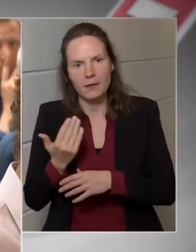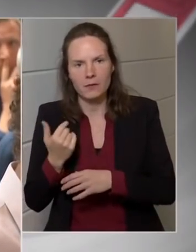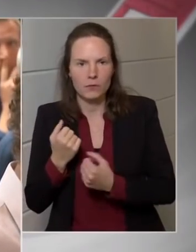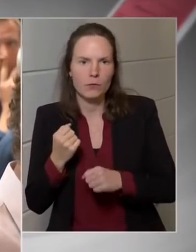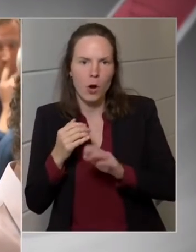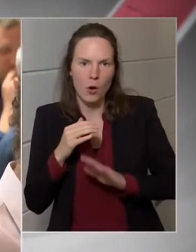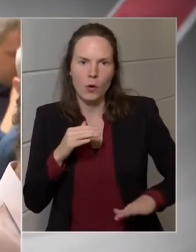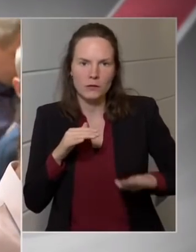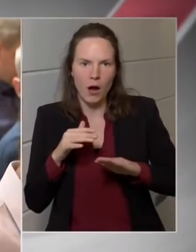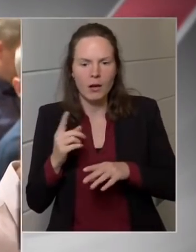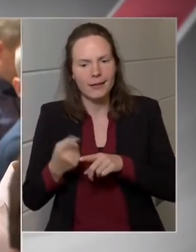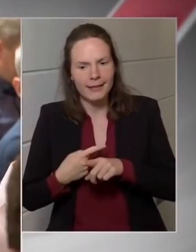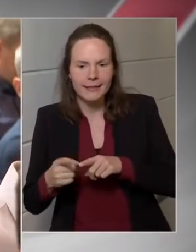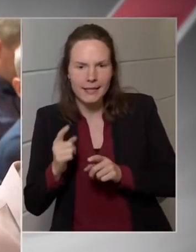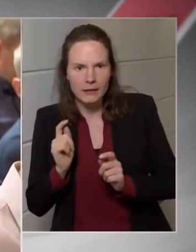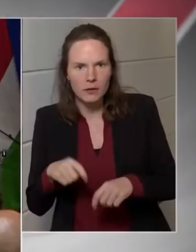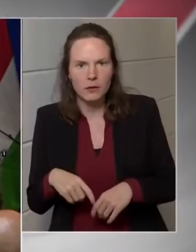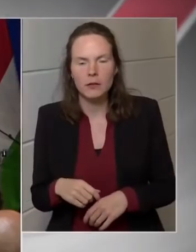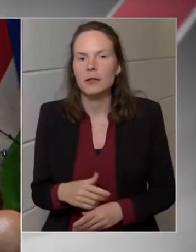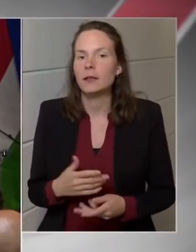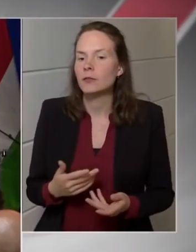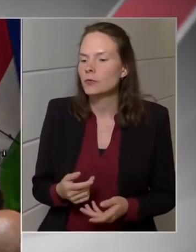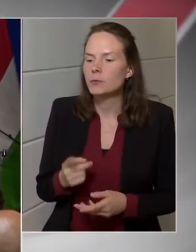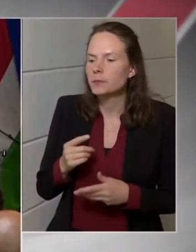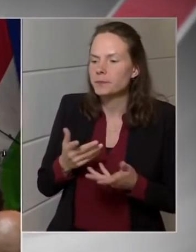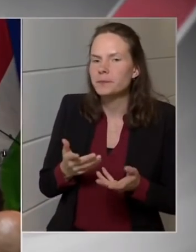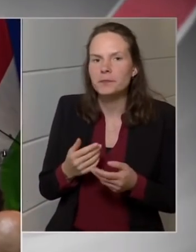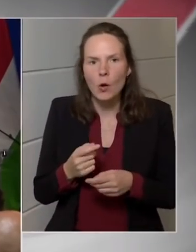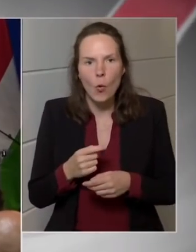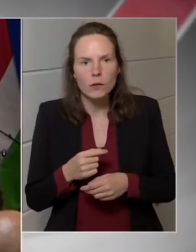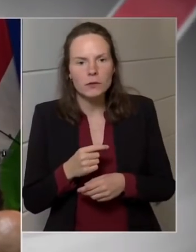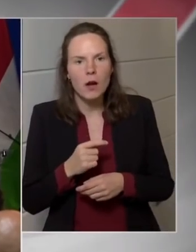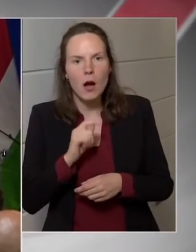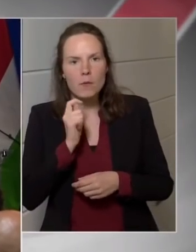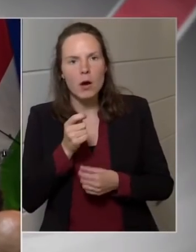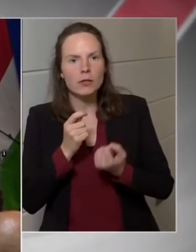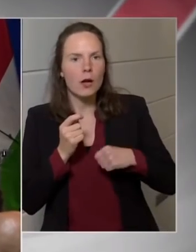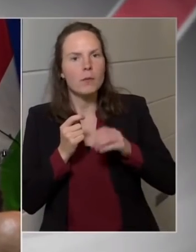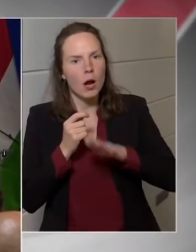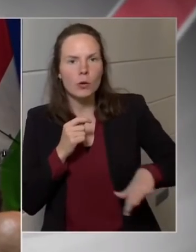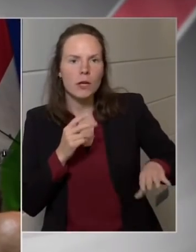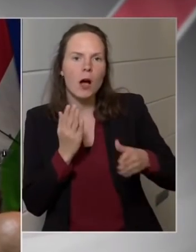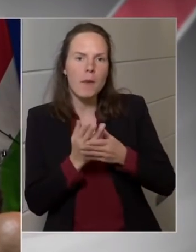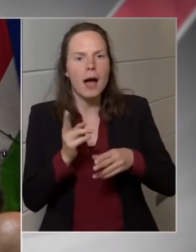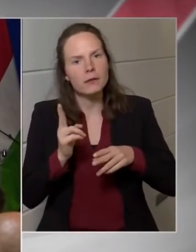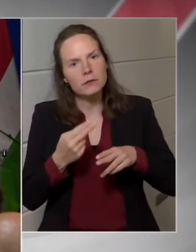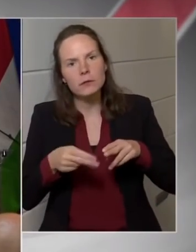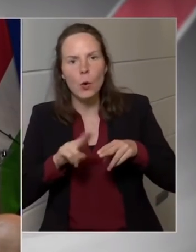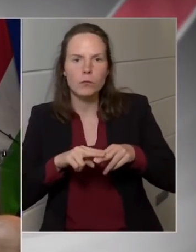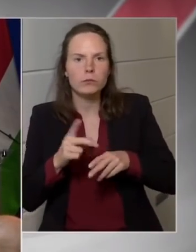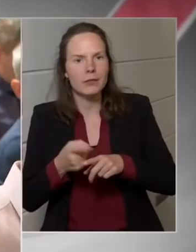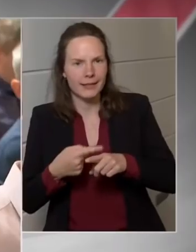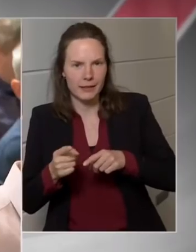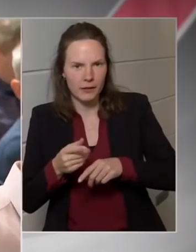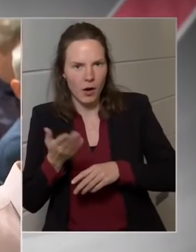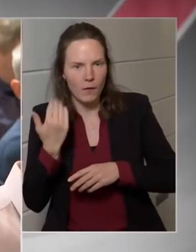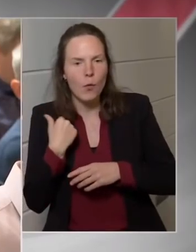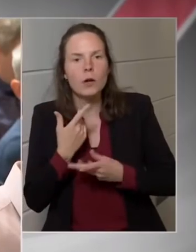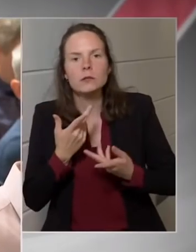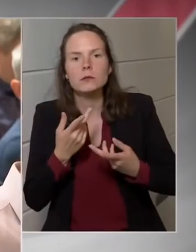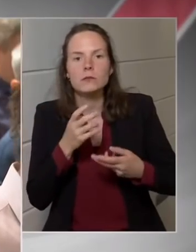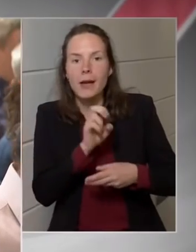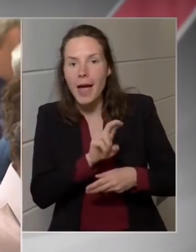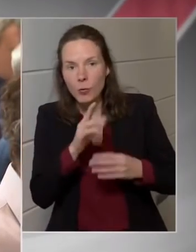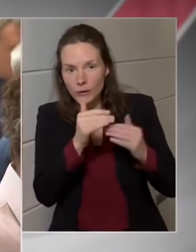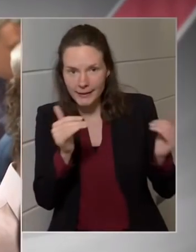akár unió szinten is támadni fogják. Hazai baloldal már kritizálta az elmúlt 24 órában a döntést. Kik